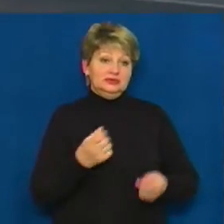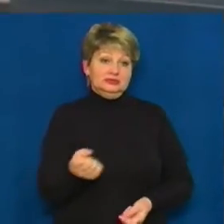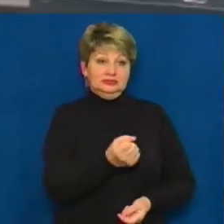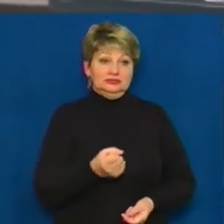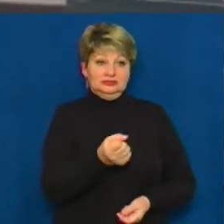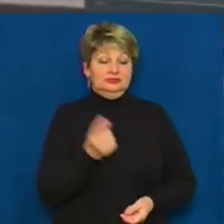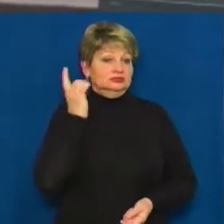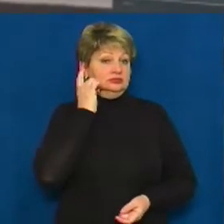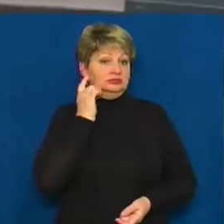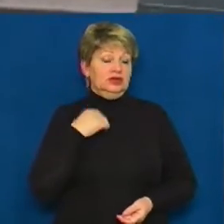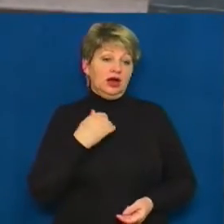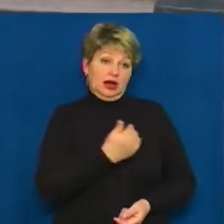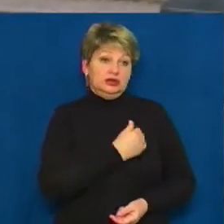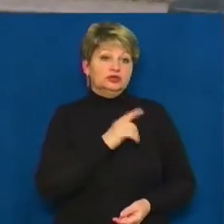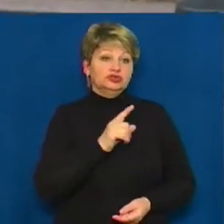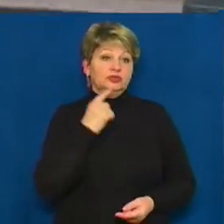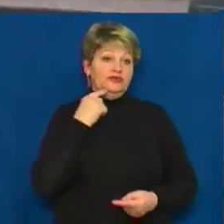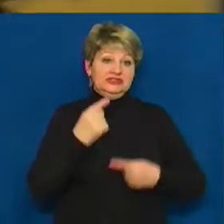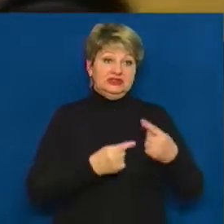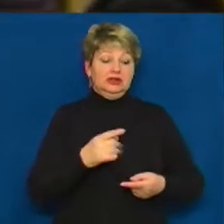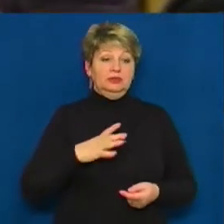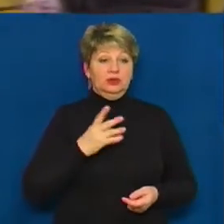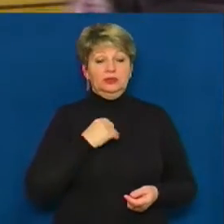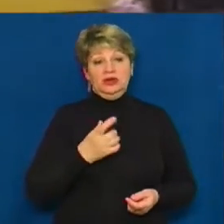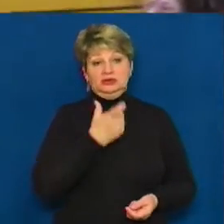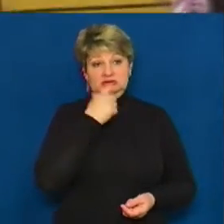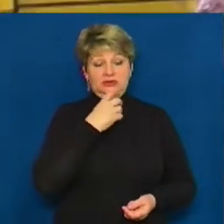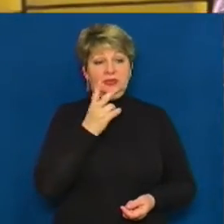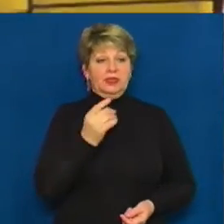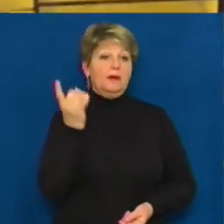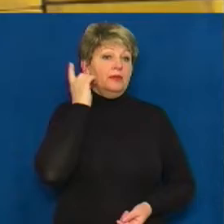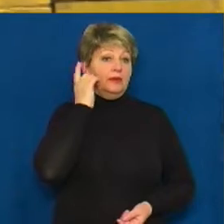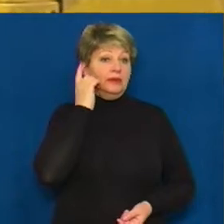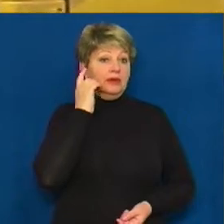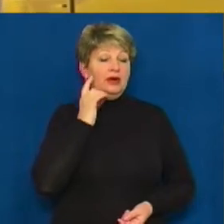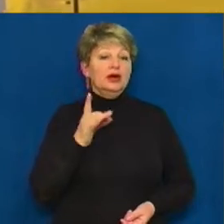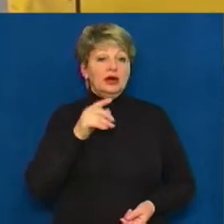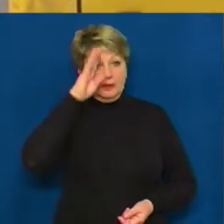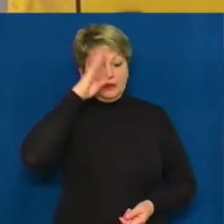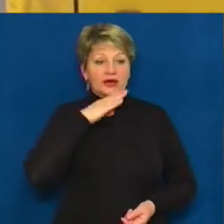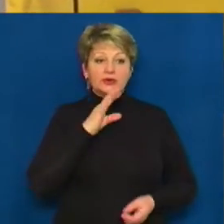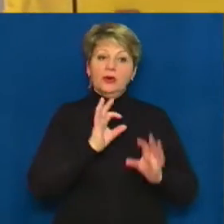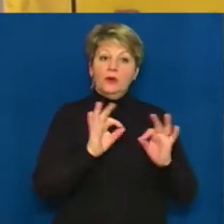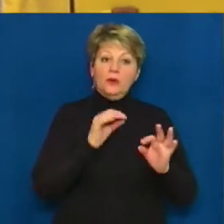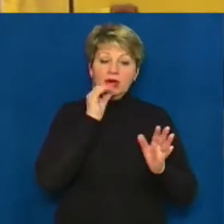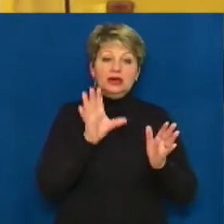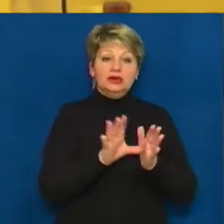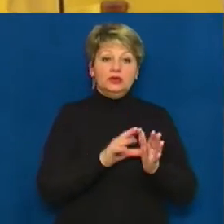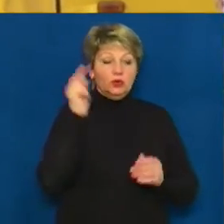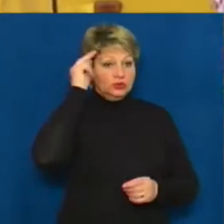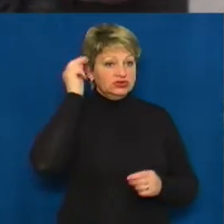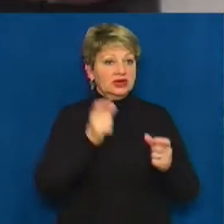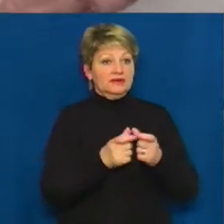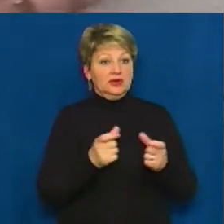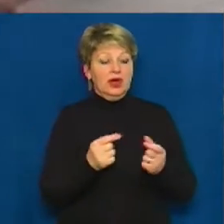хотіла, щоб він був завжди на смартфоні. Руслан Кринський – батько третьокласниці. Каже, що електронний учнівський квиток